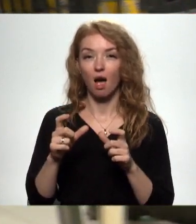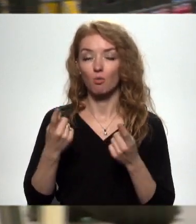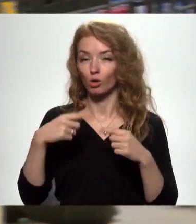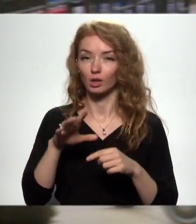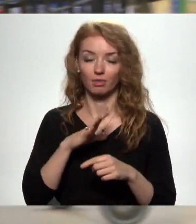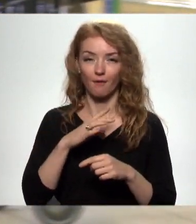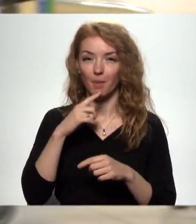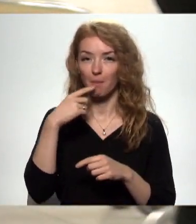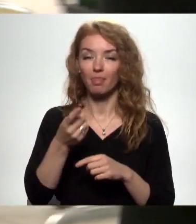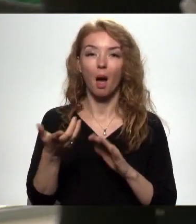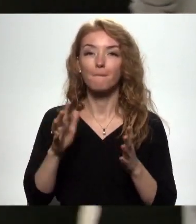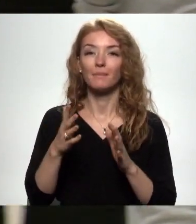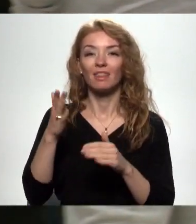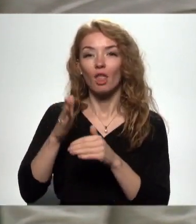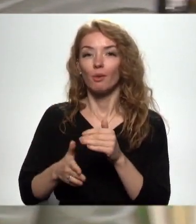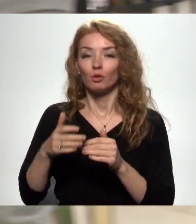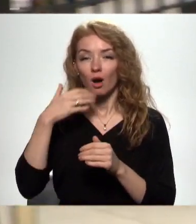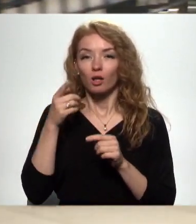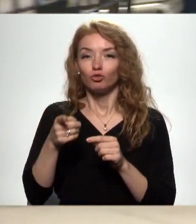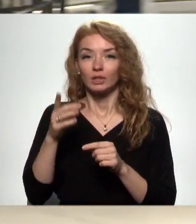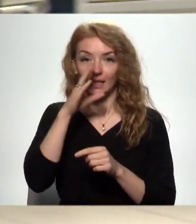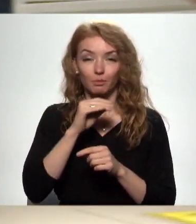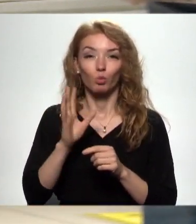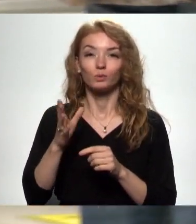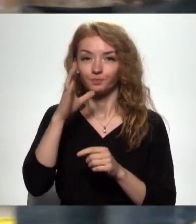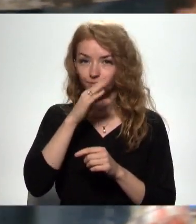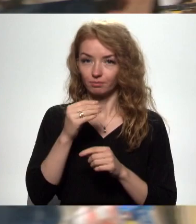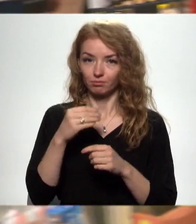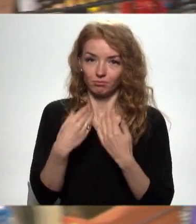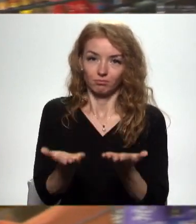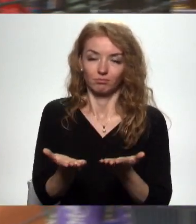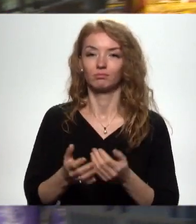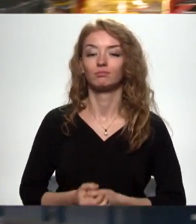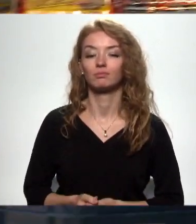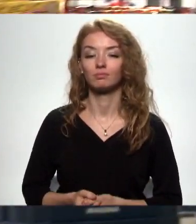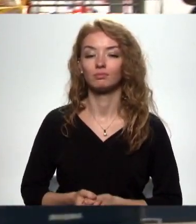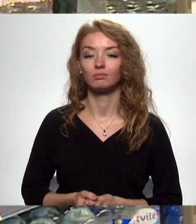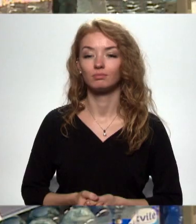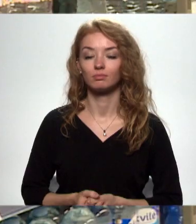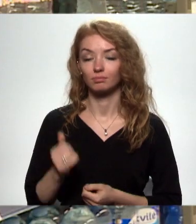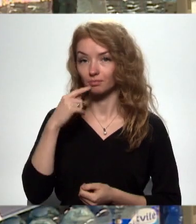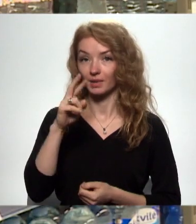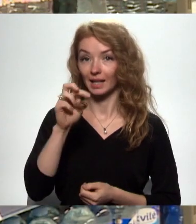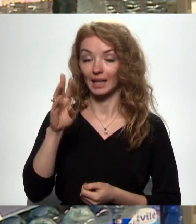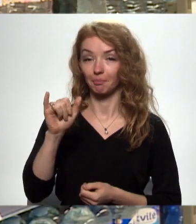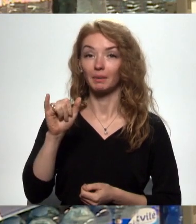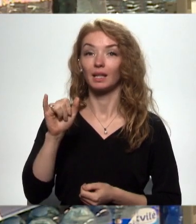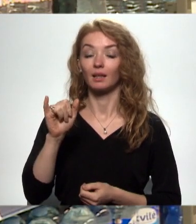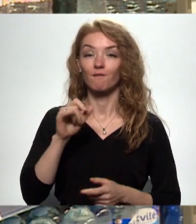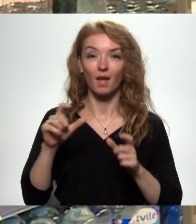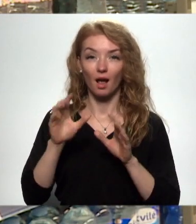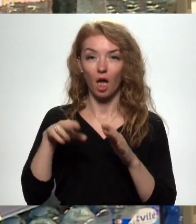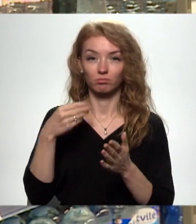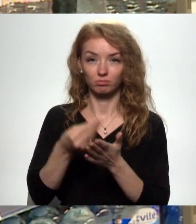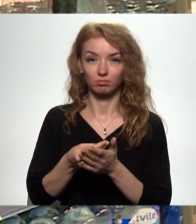labam nevar nosaukt pat aptuvenas termiņus, kad šādi iespēji varētu tikt nodrošināt. Redz kā, rimī veikalu tīklā, lai